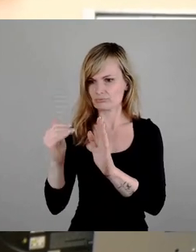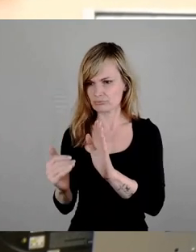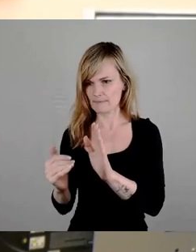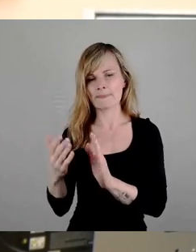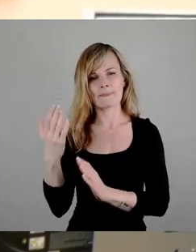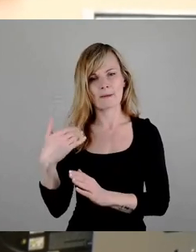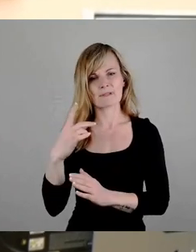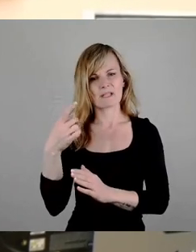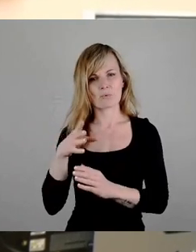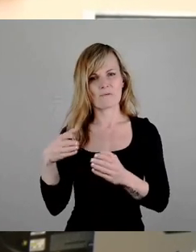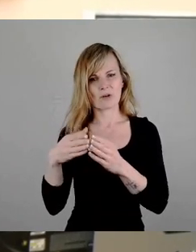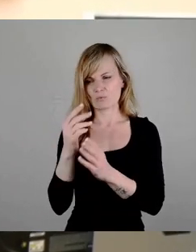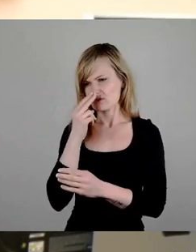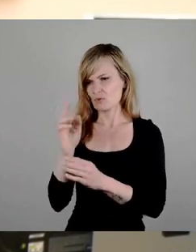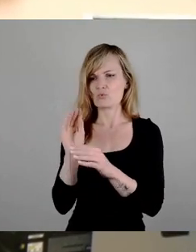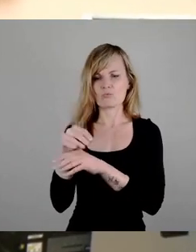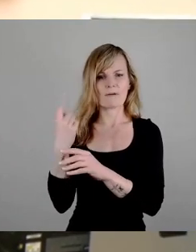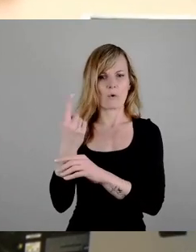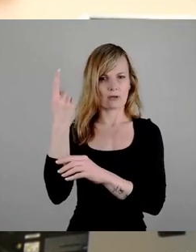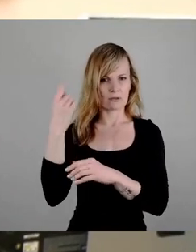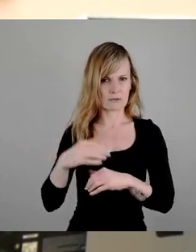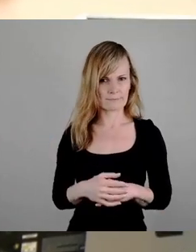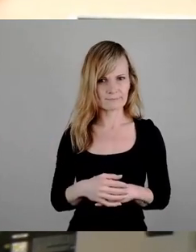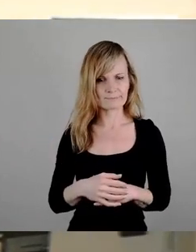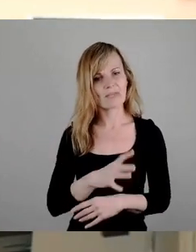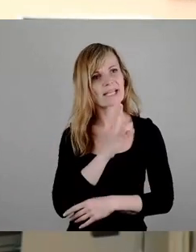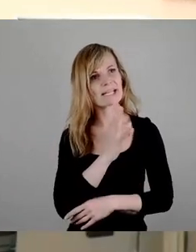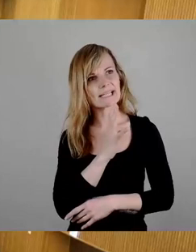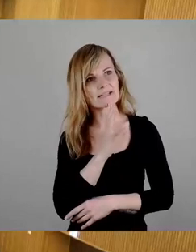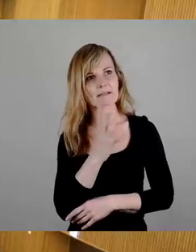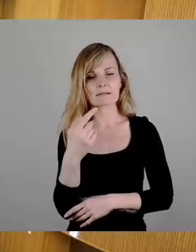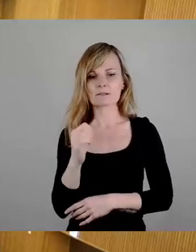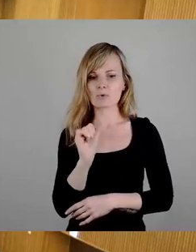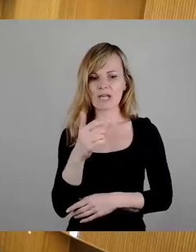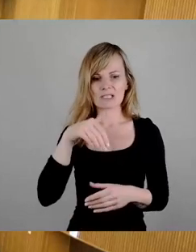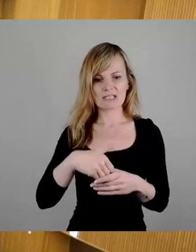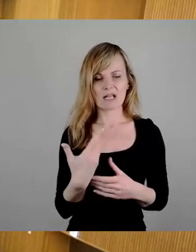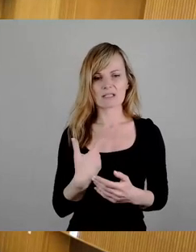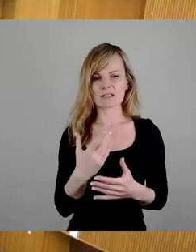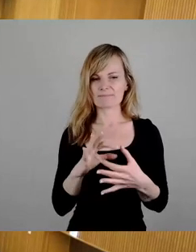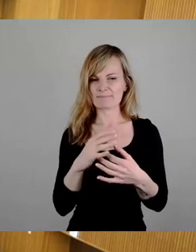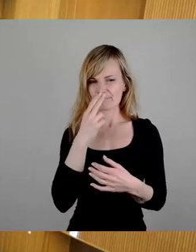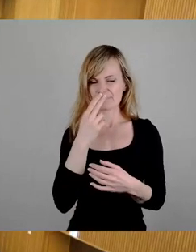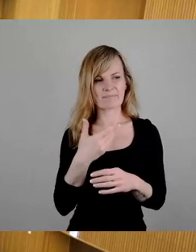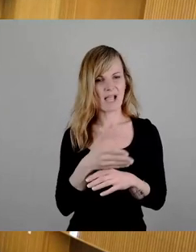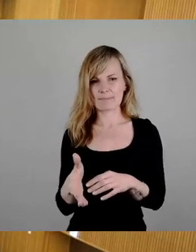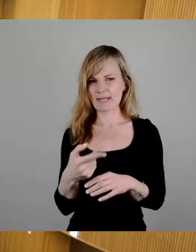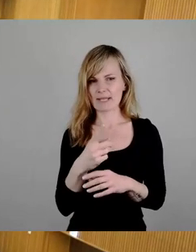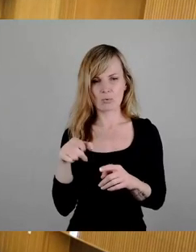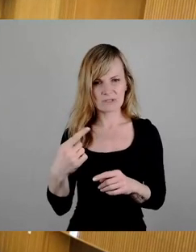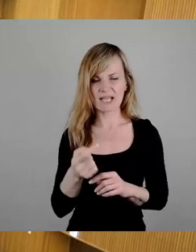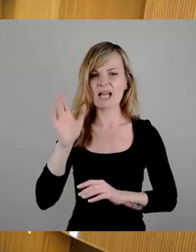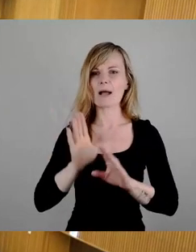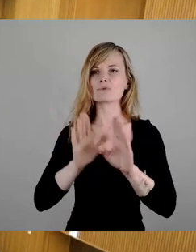Im Redebeitrag signalisierte man zunächst Ablehnung, stellte sich aber dann während der Abstimmung bedingungslos